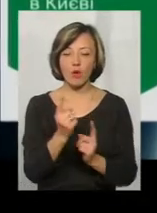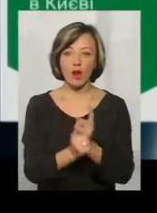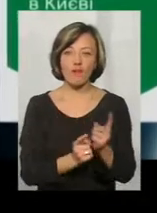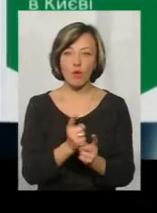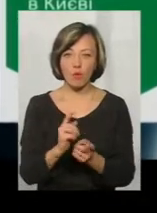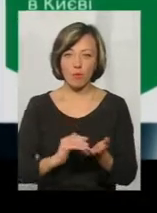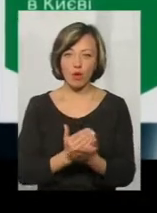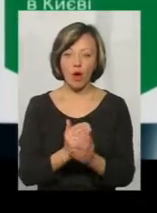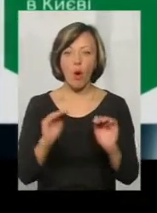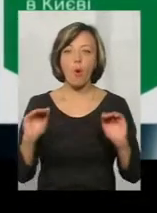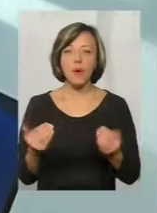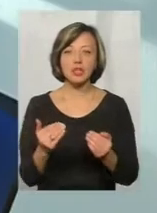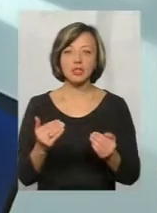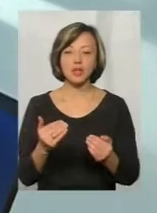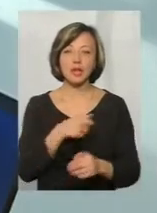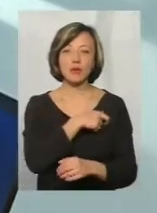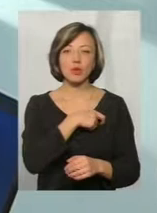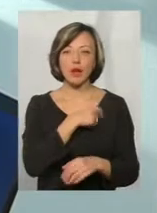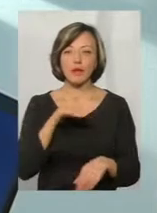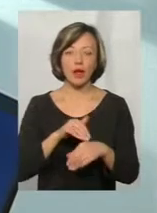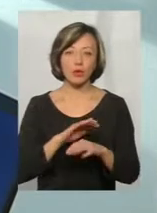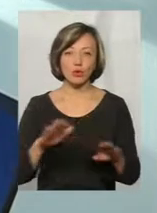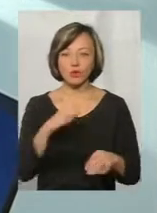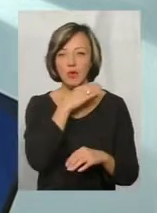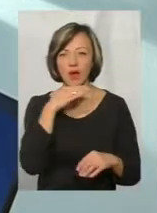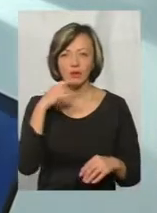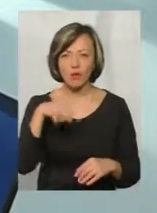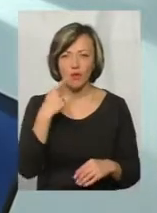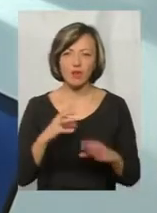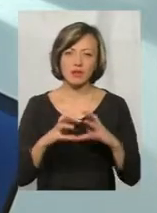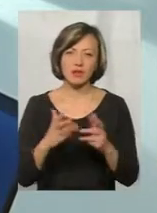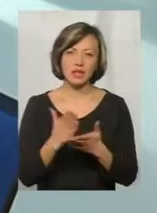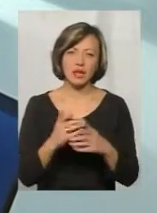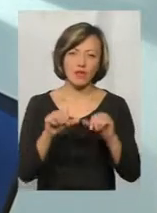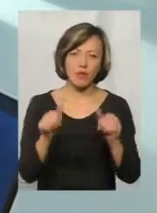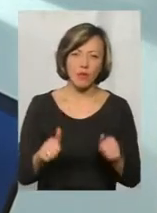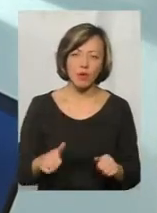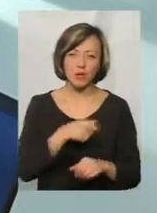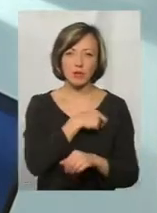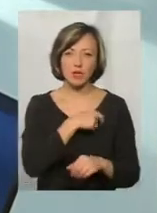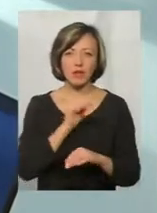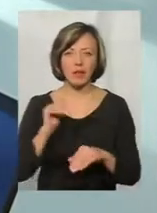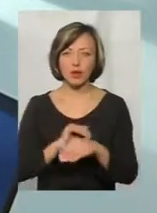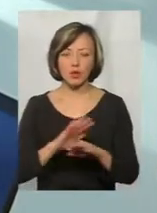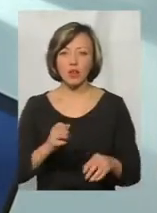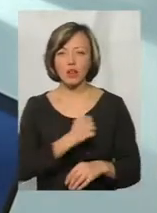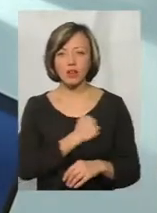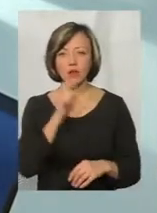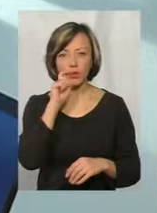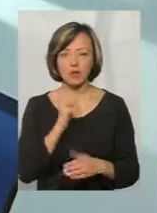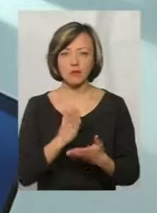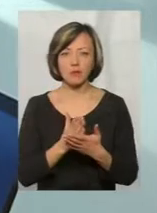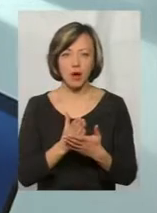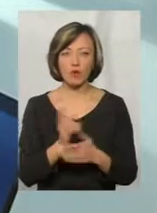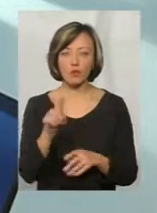обмеження депутатської недоторканості. Про це говорять дуже багато, в світі є різні форми депутатської недоторканості, але, на жаль, в Україні ми